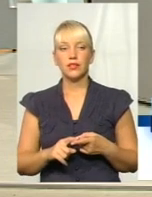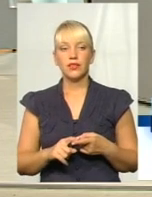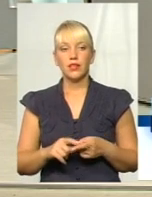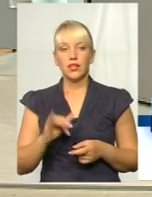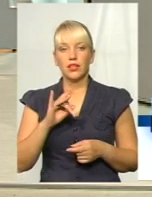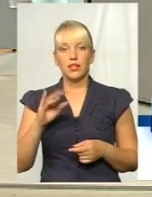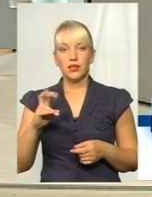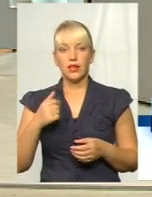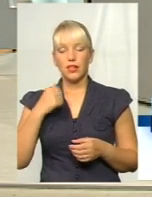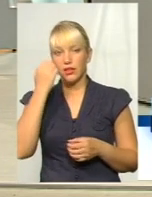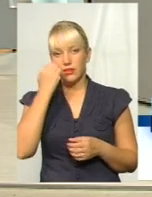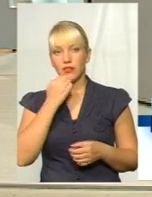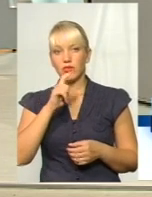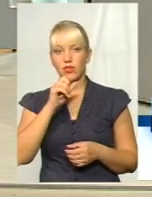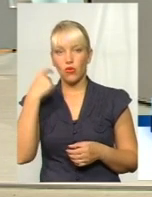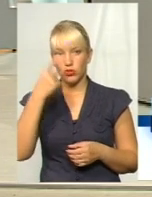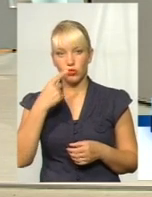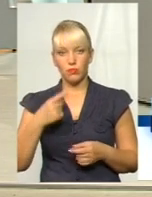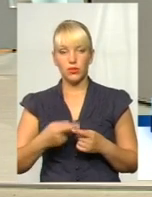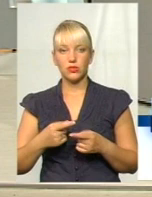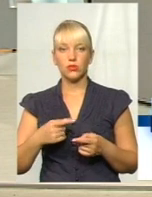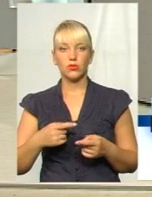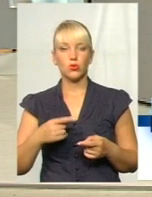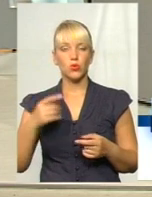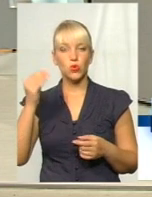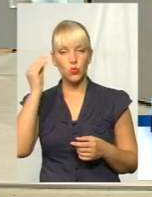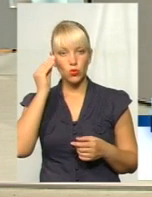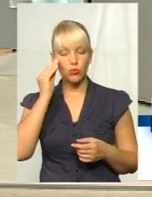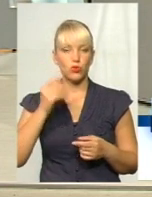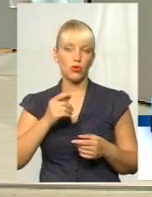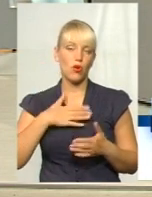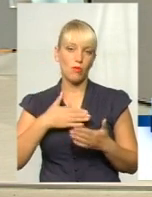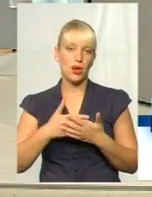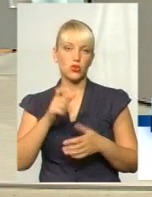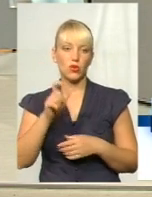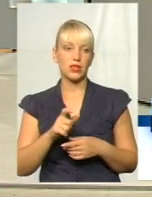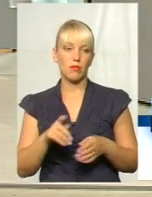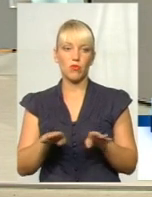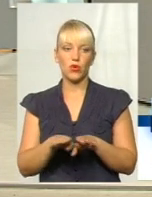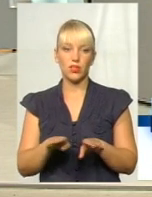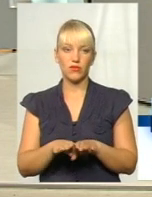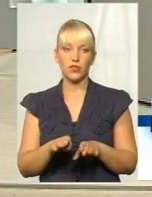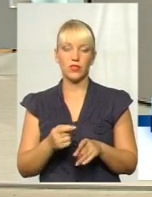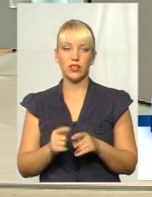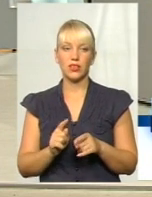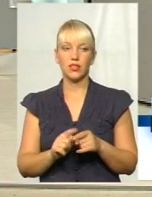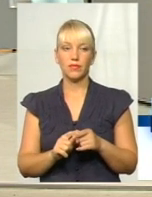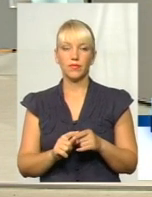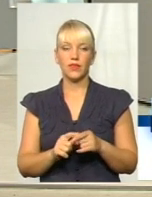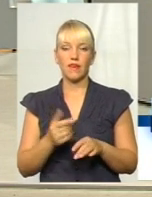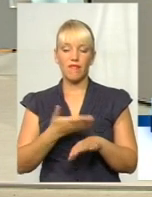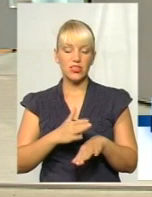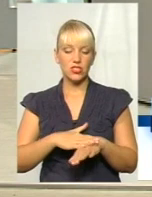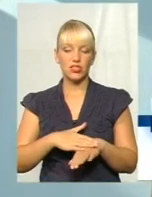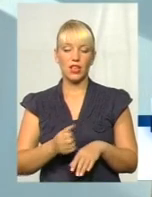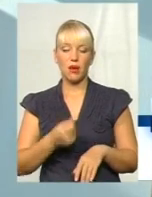Дякую за особисту думку громадського активіста. Звичайно, порівнювати важкі пару років, які